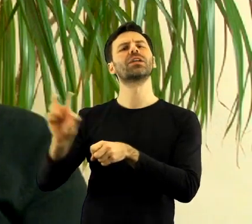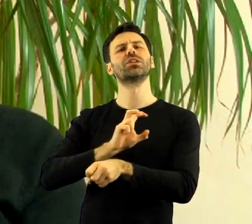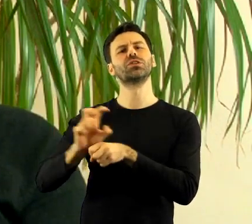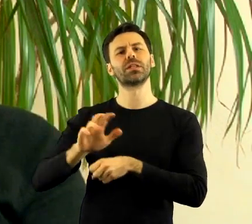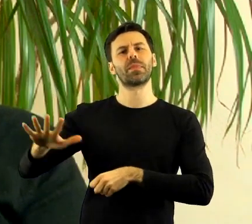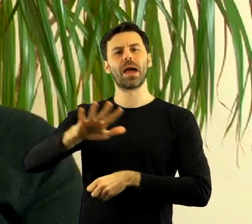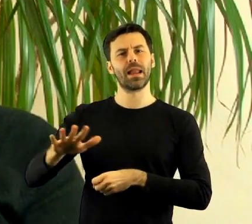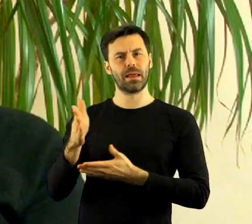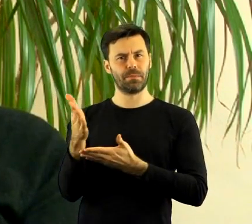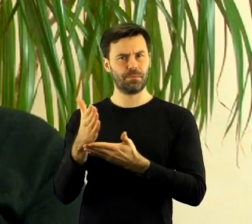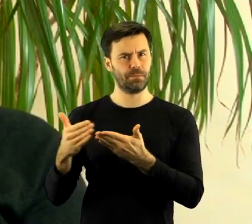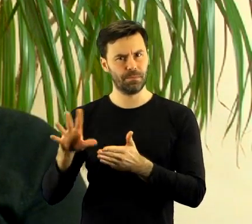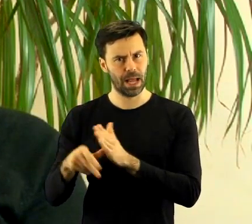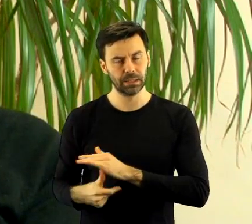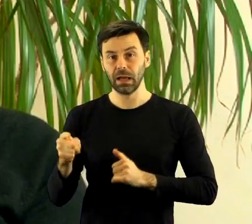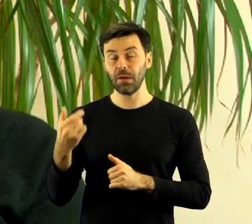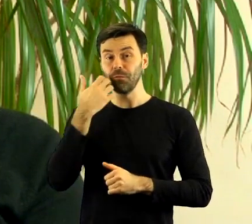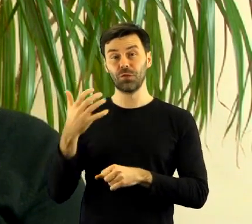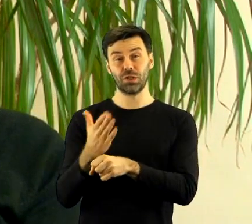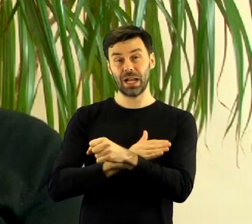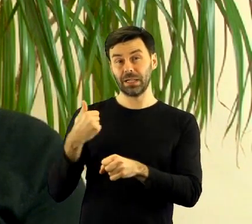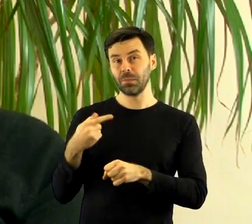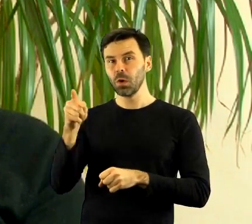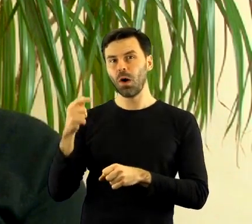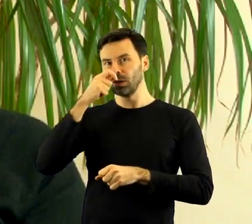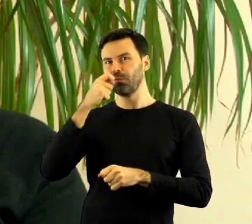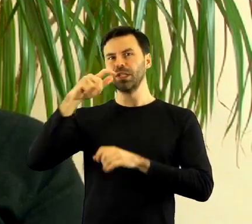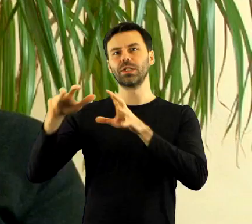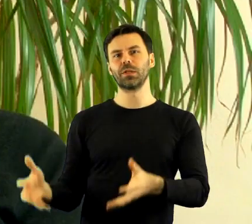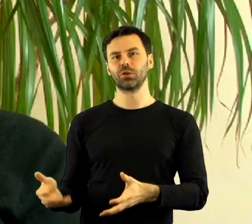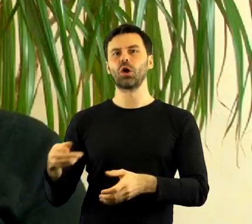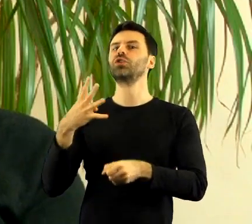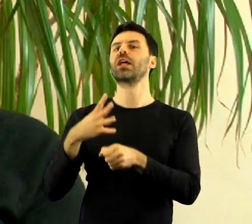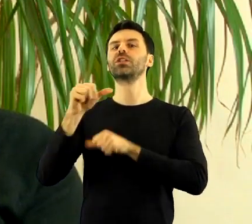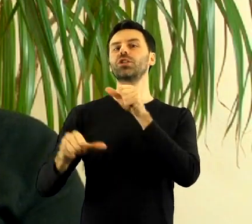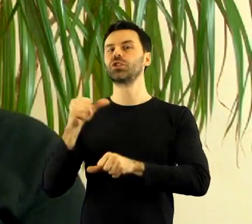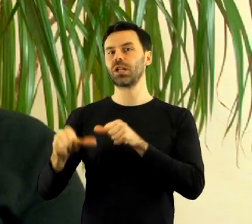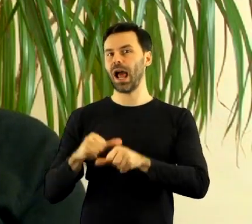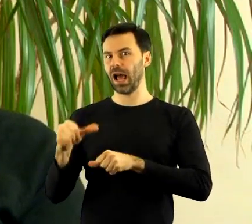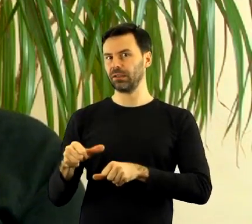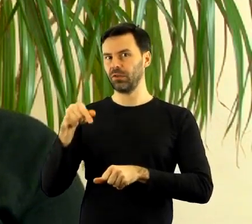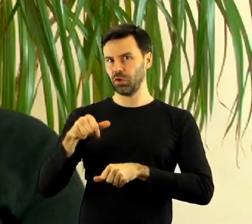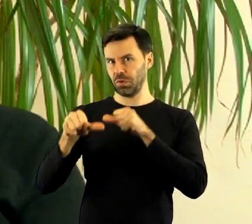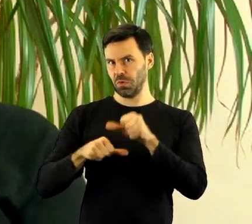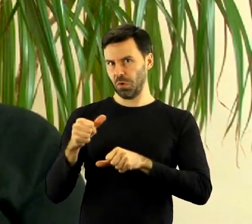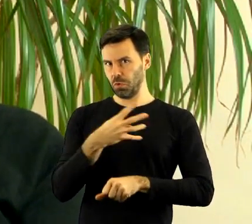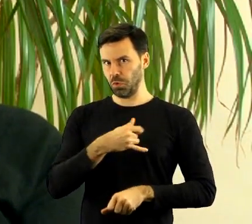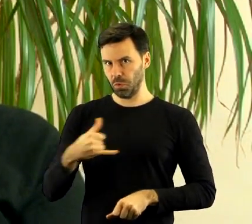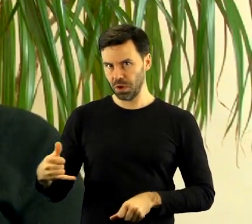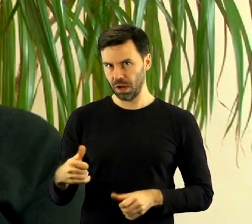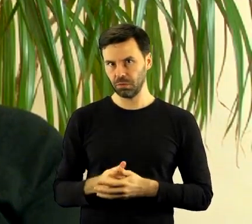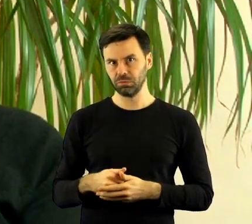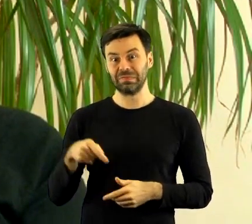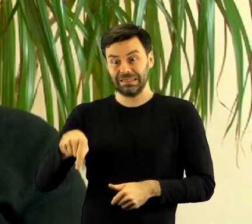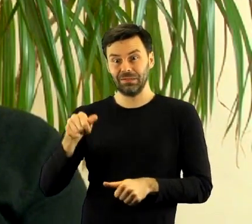Do tej pory tam wysypisko funkcjonowało od 40 lat. W latach 70. założone. Równo w tym roku 40 lat minęło. I